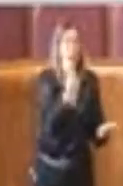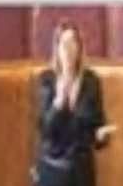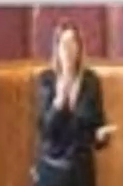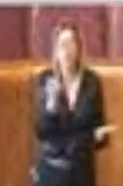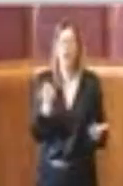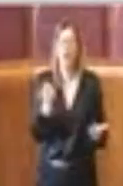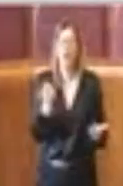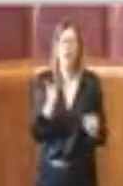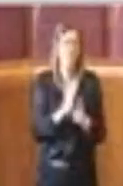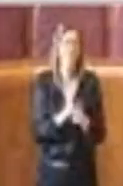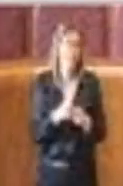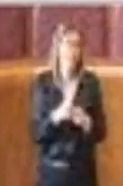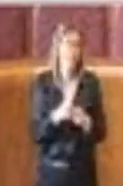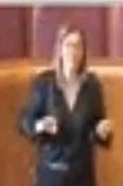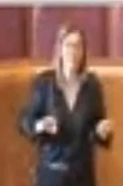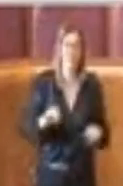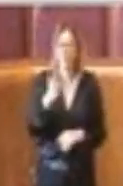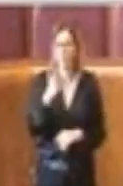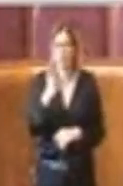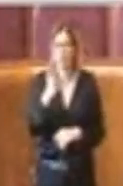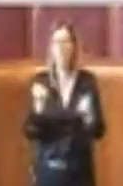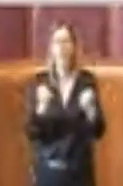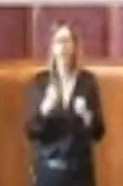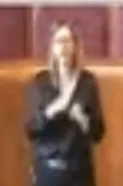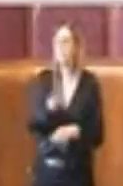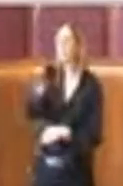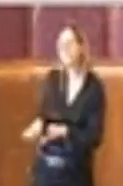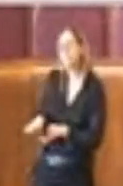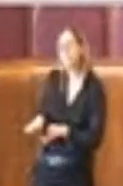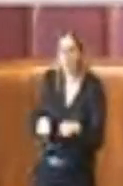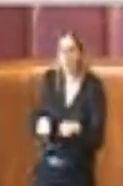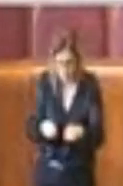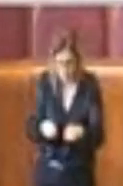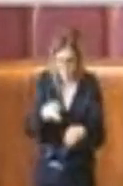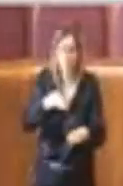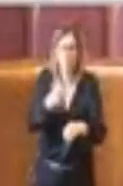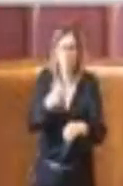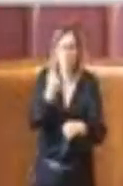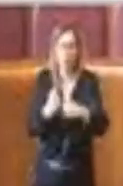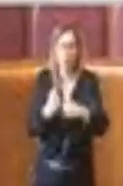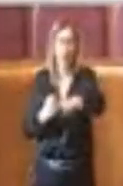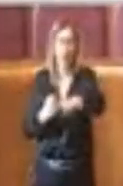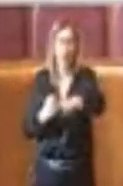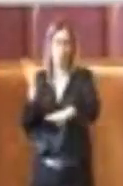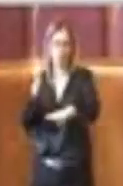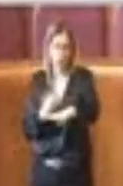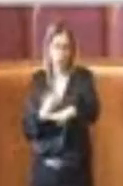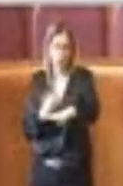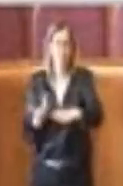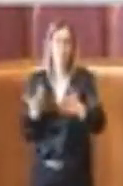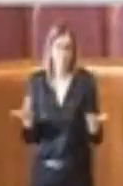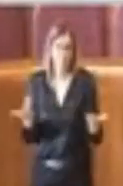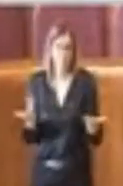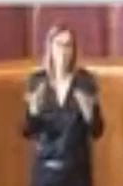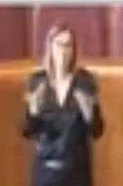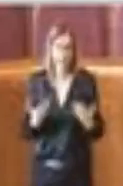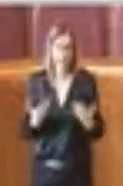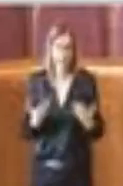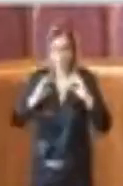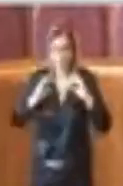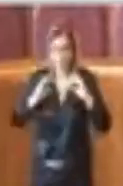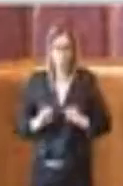qualcuno parcheggia la macchina sulla pista ciclabile, poter avere degli agenti della polizia locale che girano in